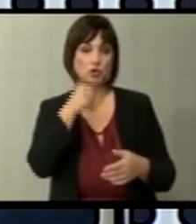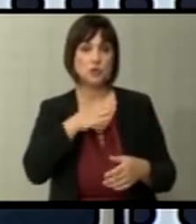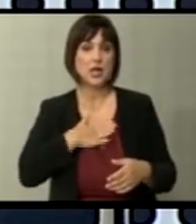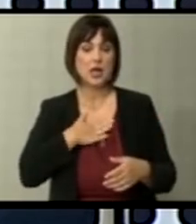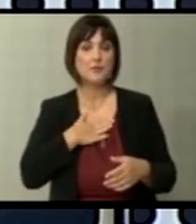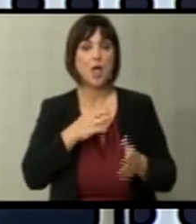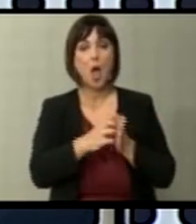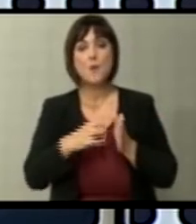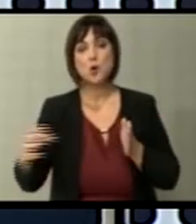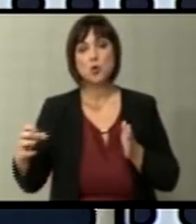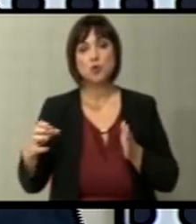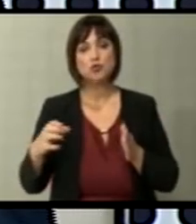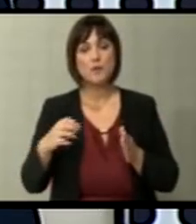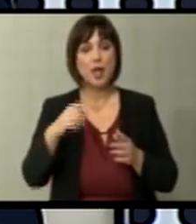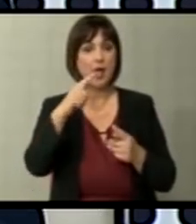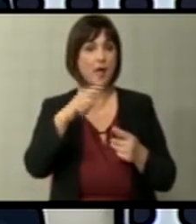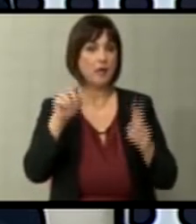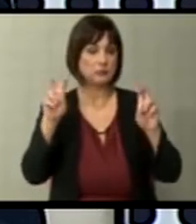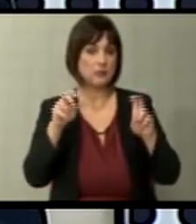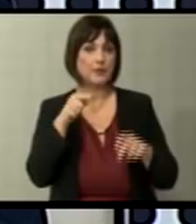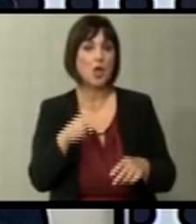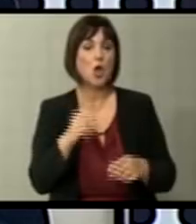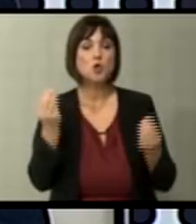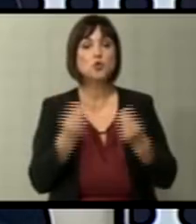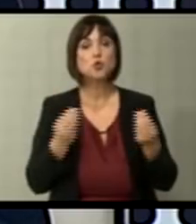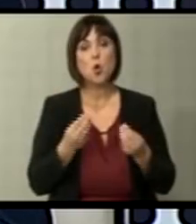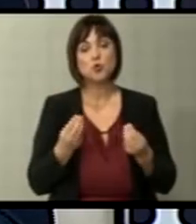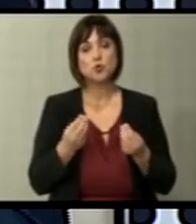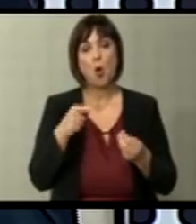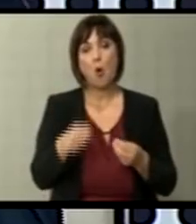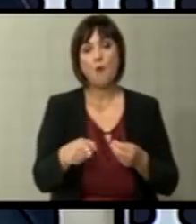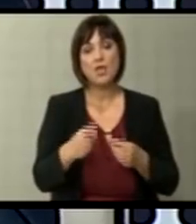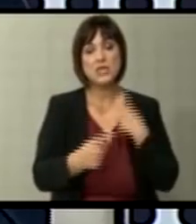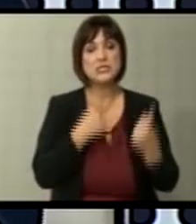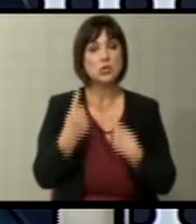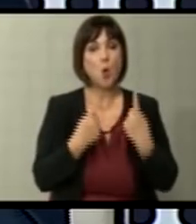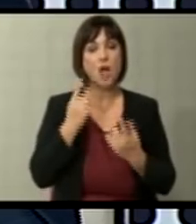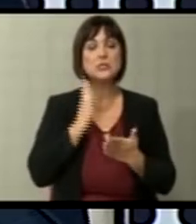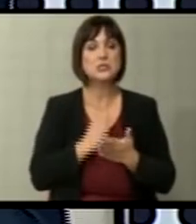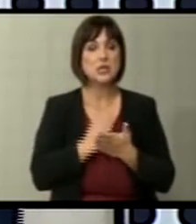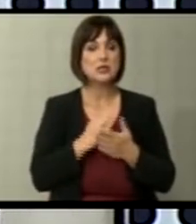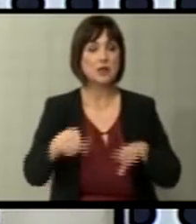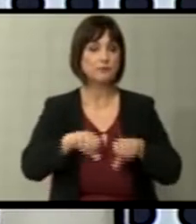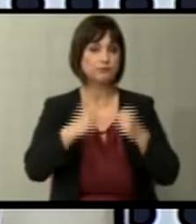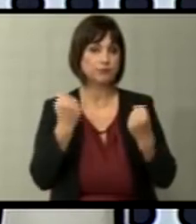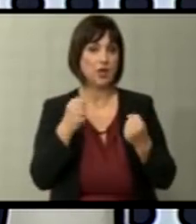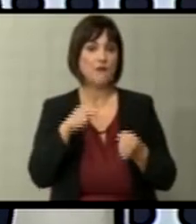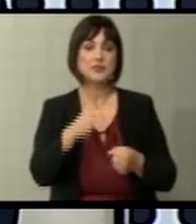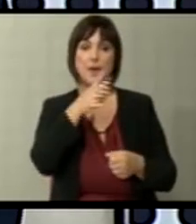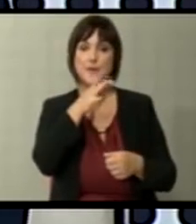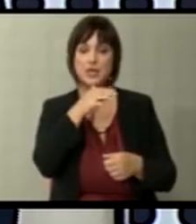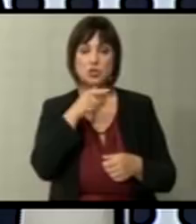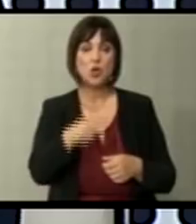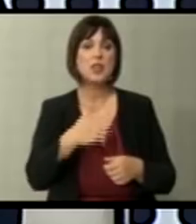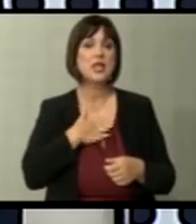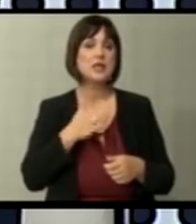сакаме да ја продолжиме тезата. Зошто овие ситуации секојаш се прекршуваат некако врз Македонија